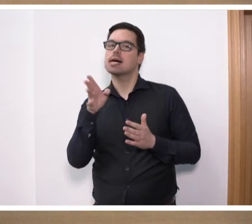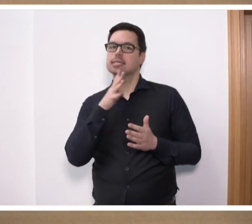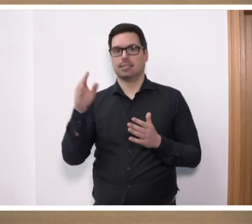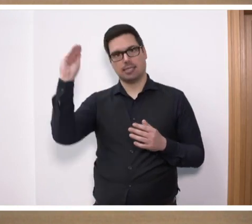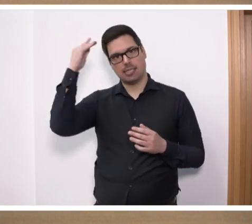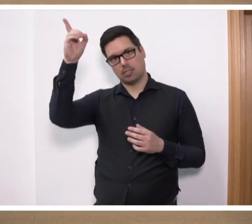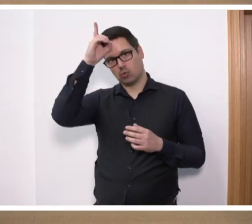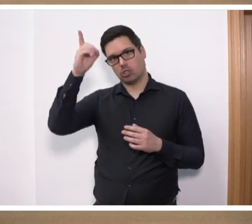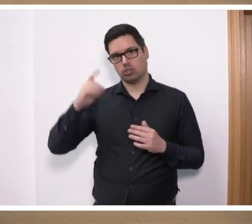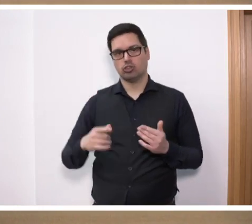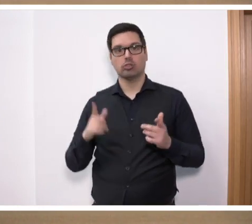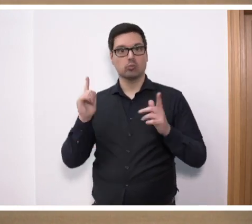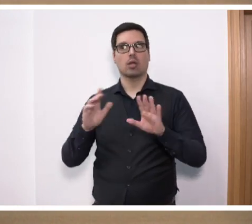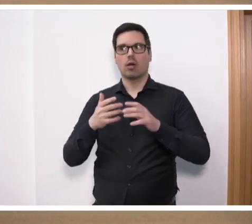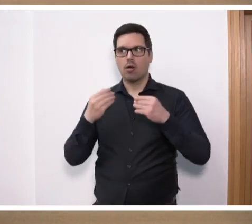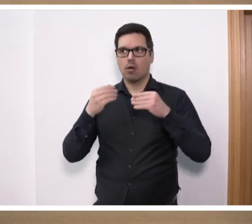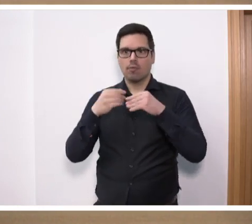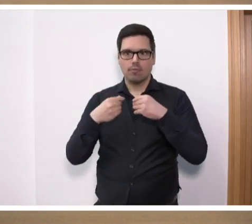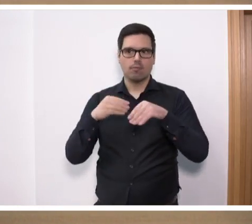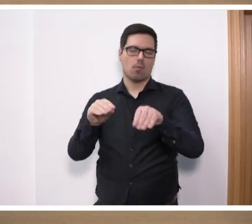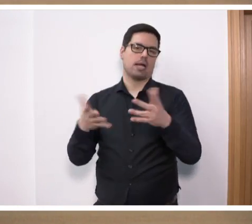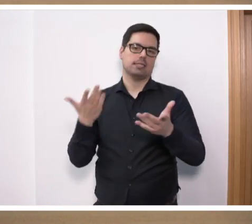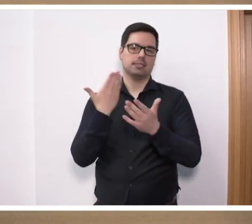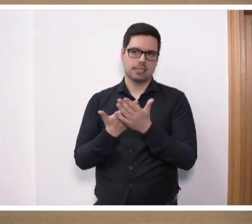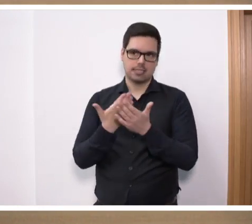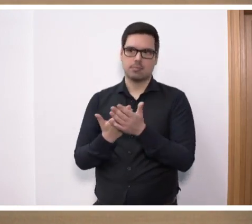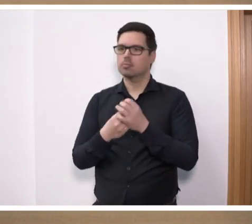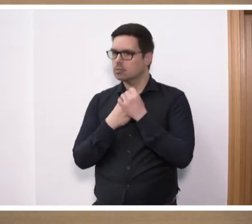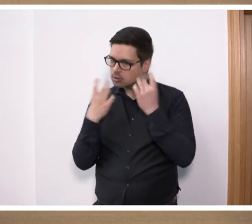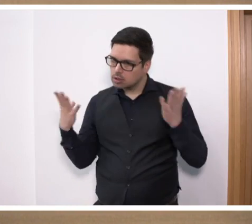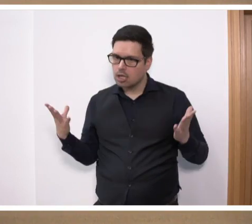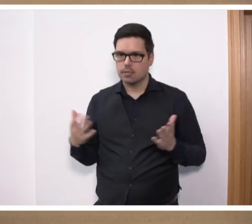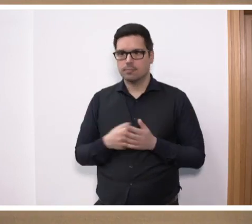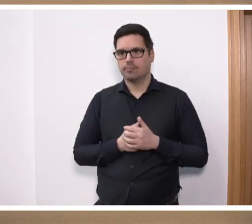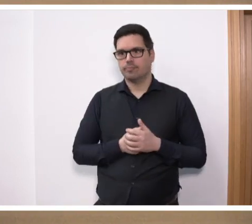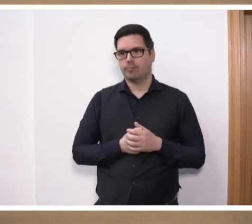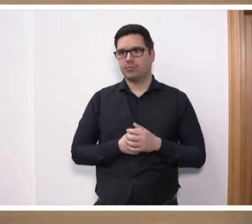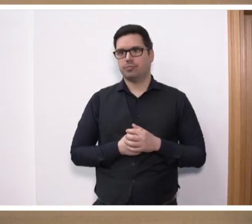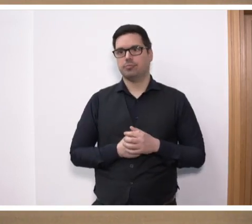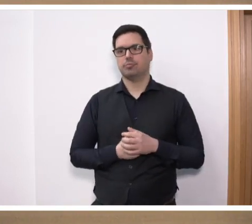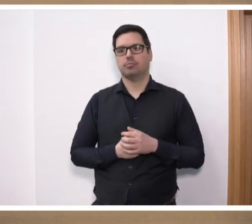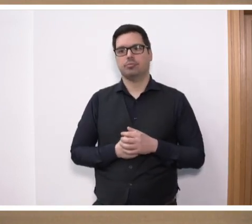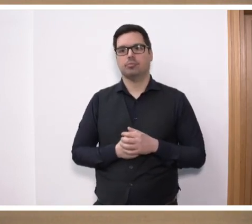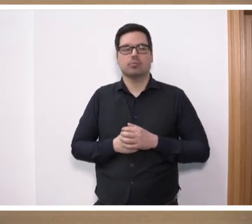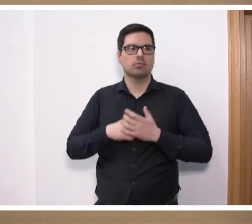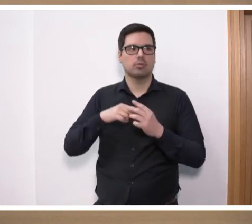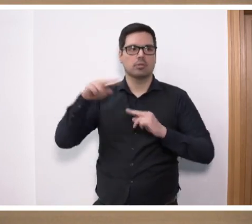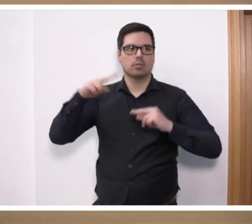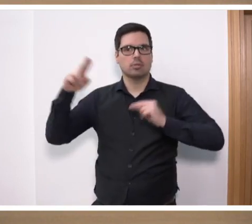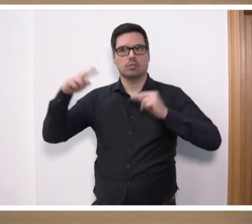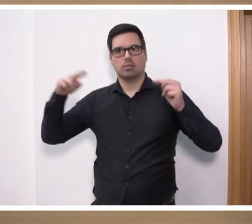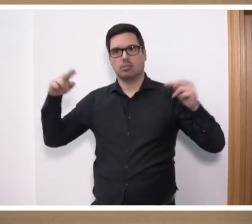auf die Grundschule vorbereitet werden. Deswegen da auch eine ganz klare Position. Ich könnte Ihnen viele weitere Lösungsvorschläge